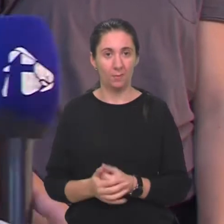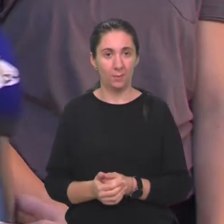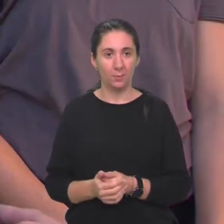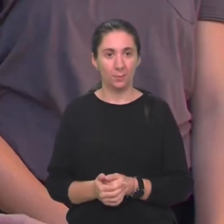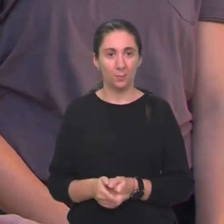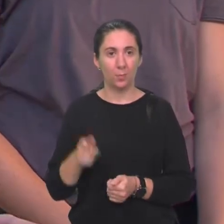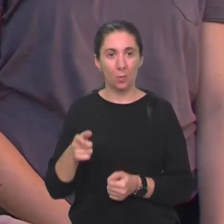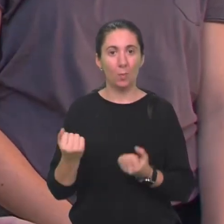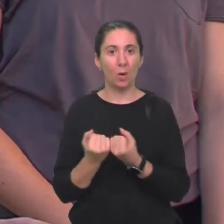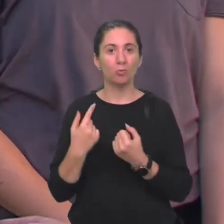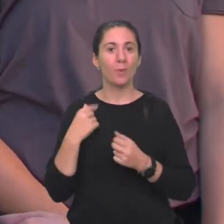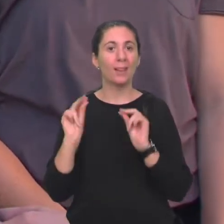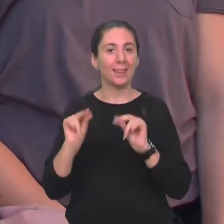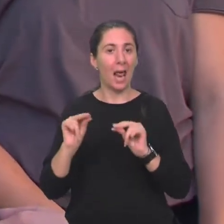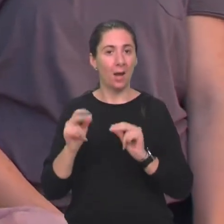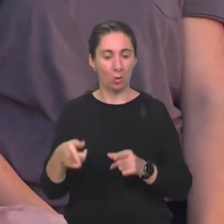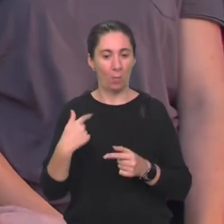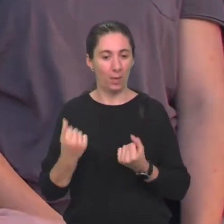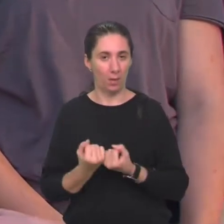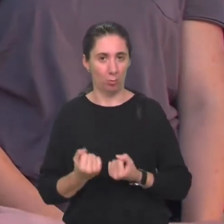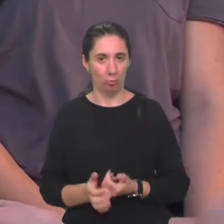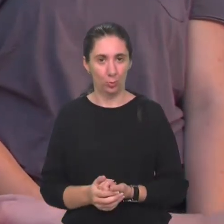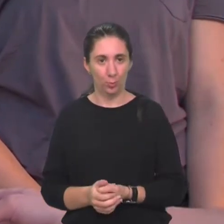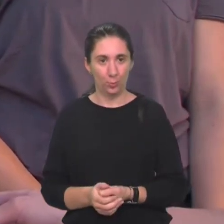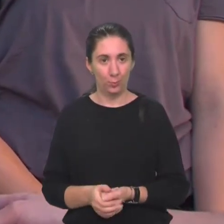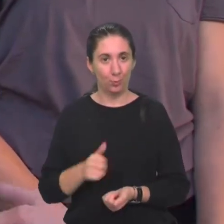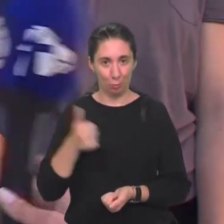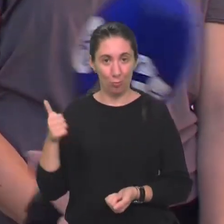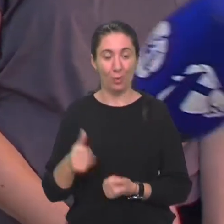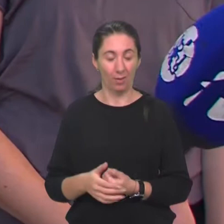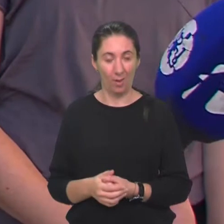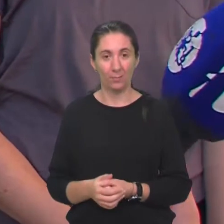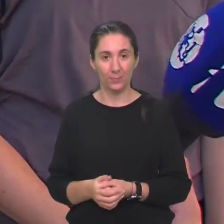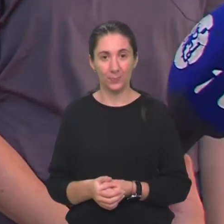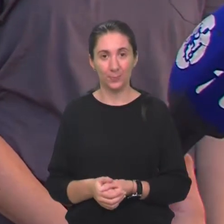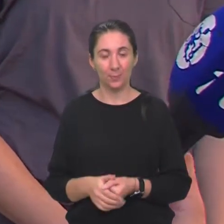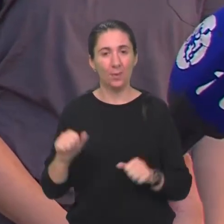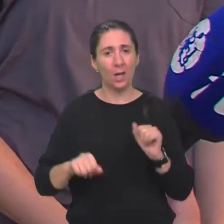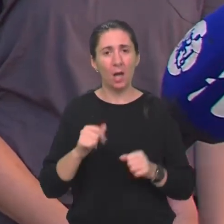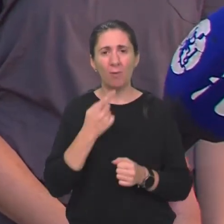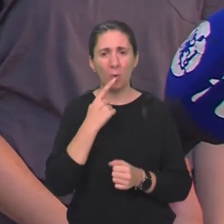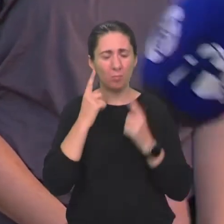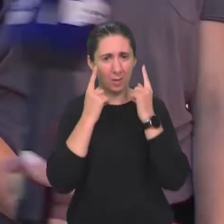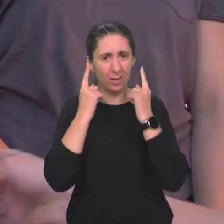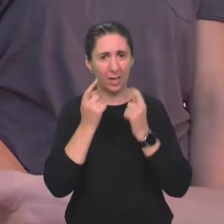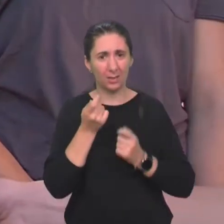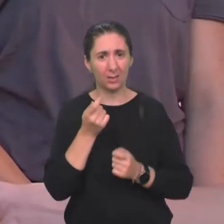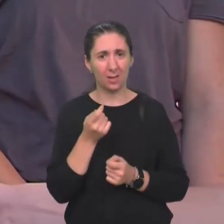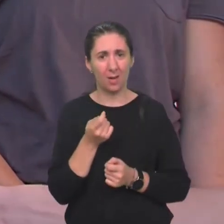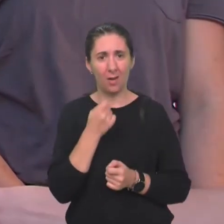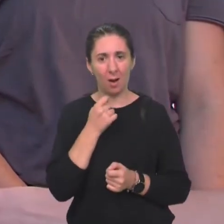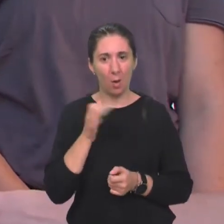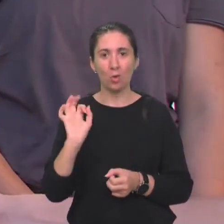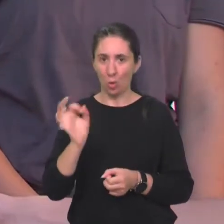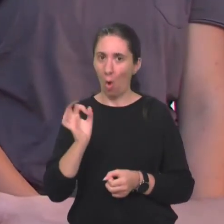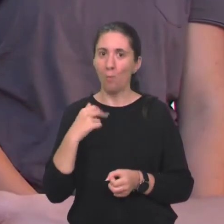To me je naučio trener. super. Da. A kakog je okusa kineska hrana? O, dobro je,